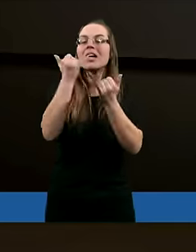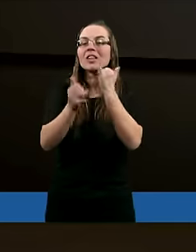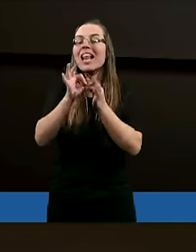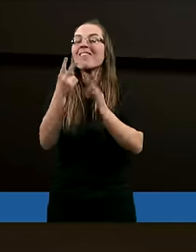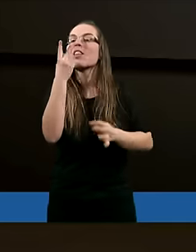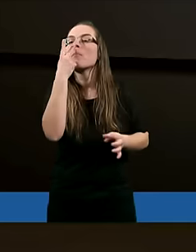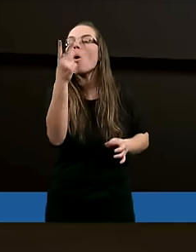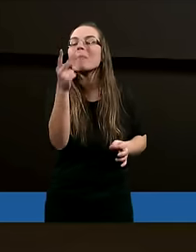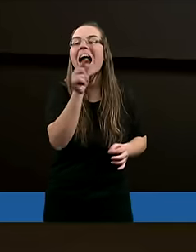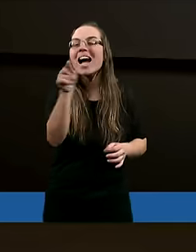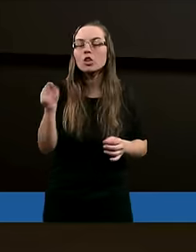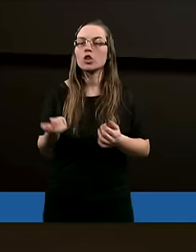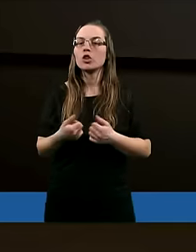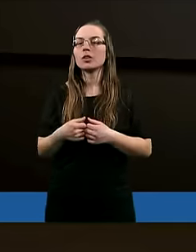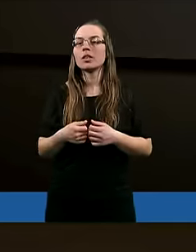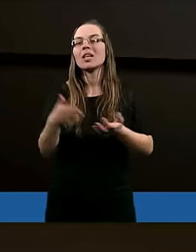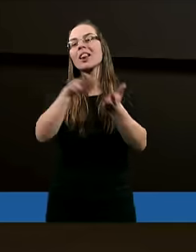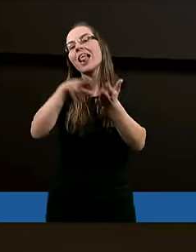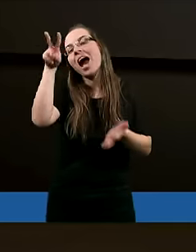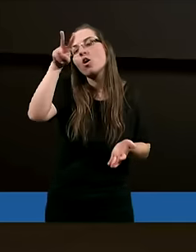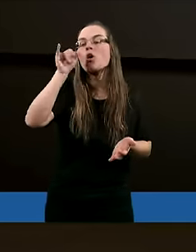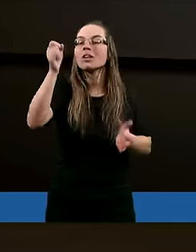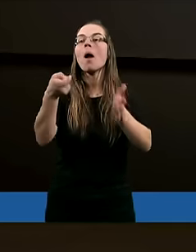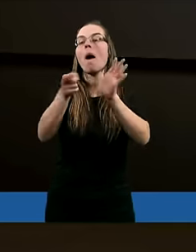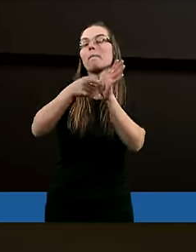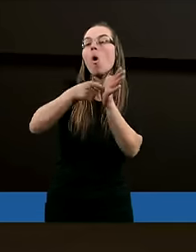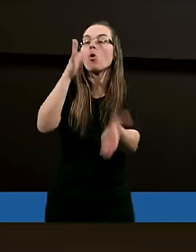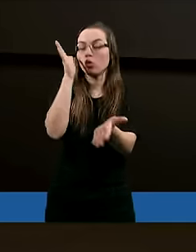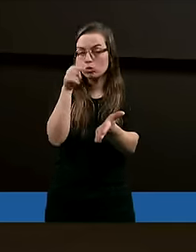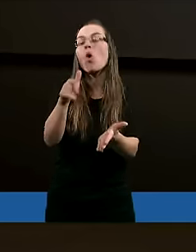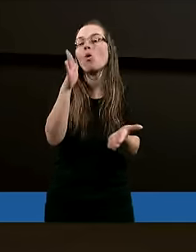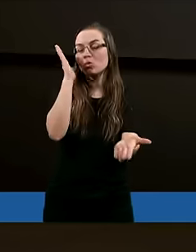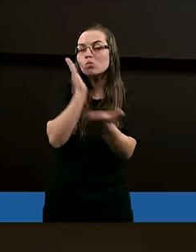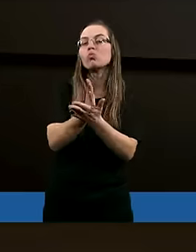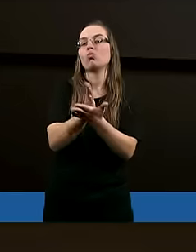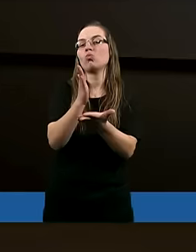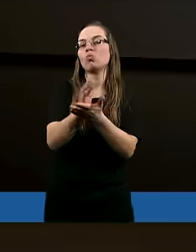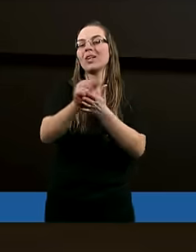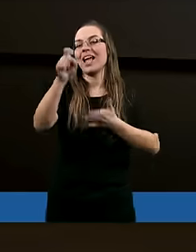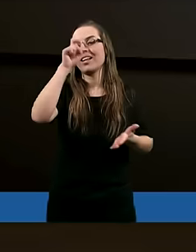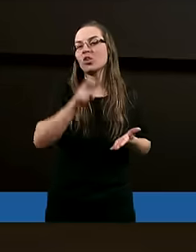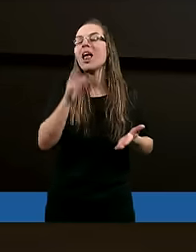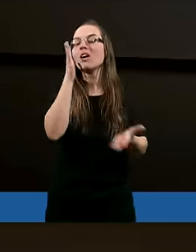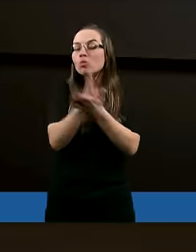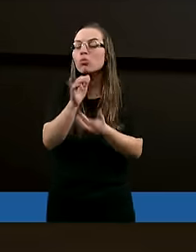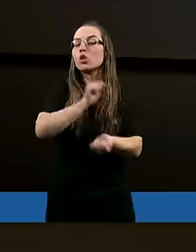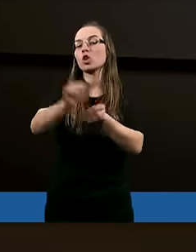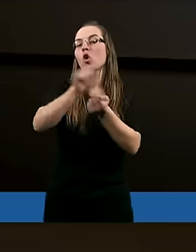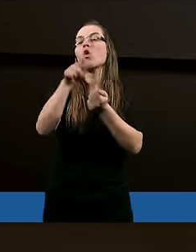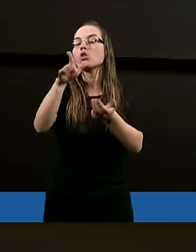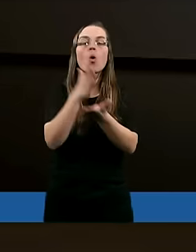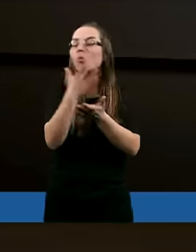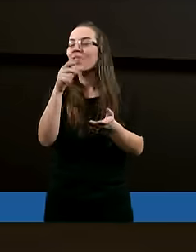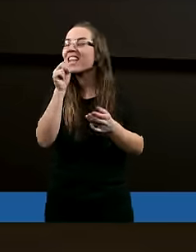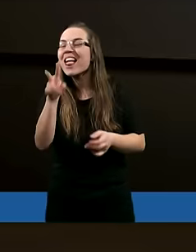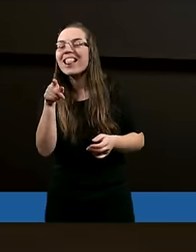popatrzysz na kogoś i pożądasz, to już jest źle, to już szkodzisz, to już nie